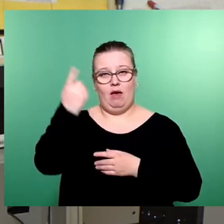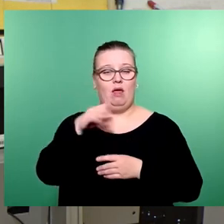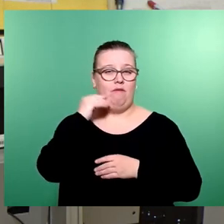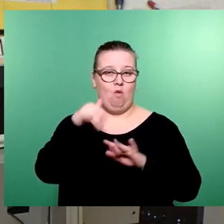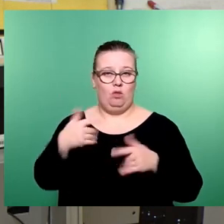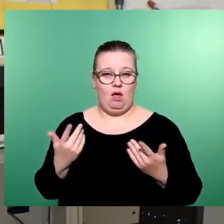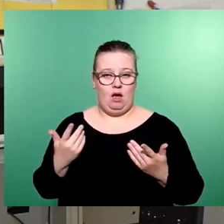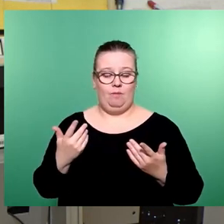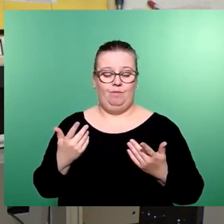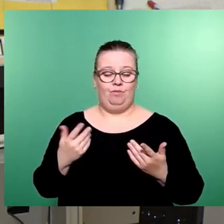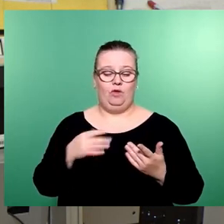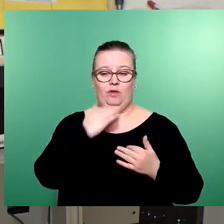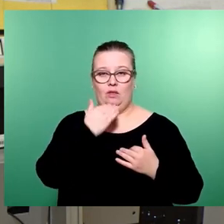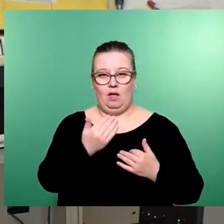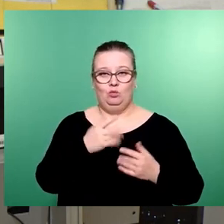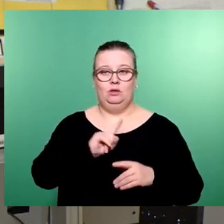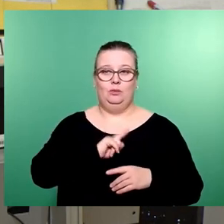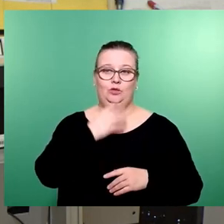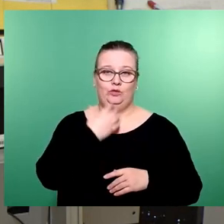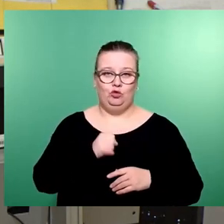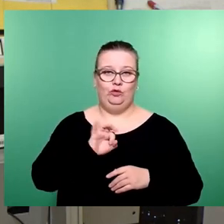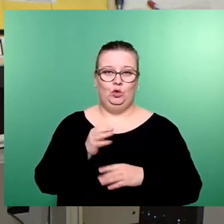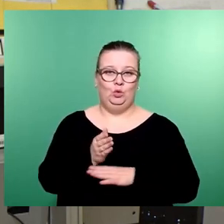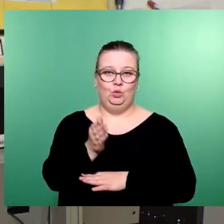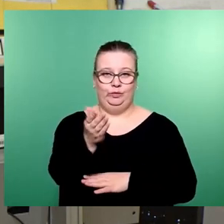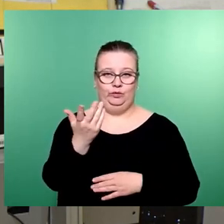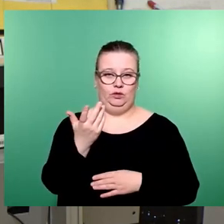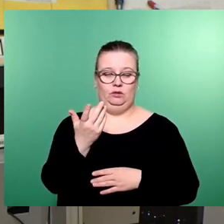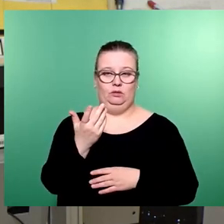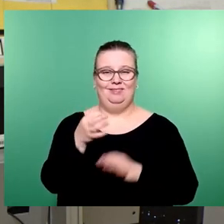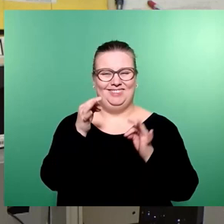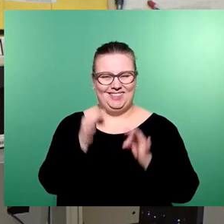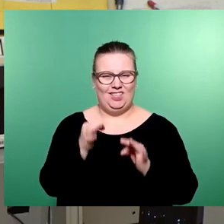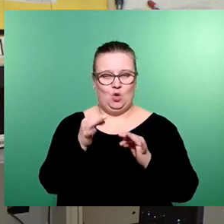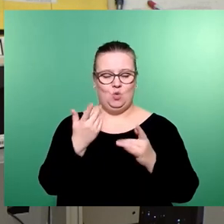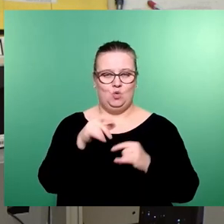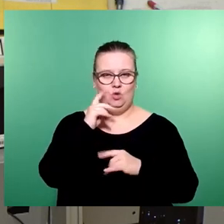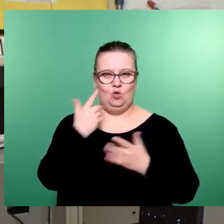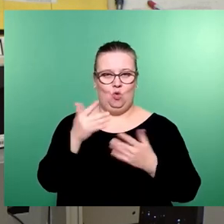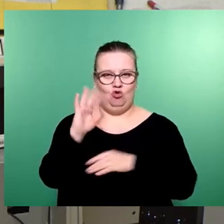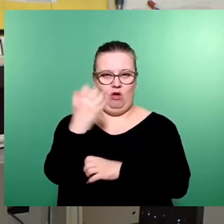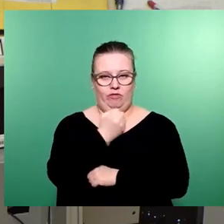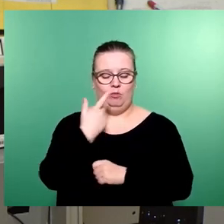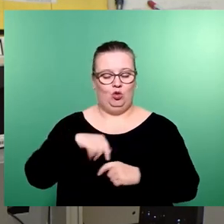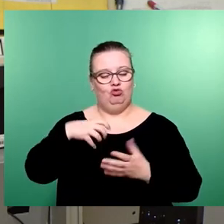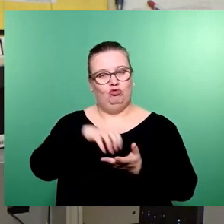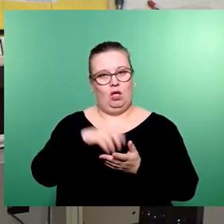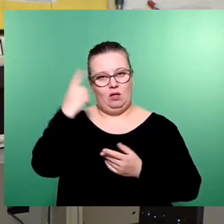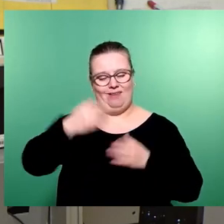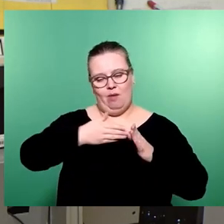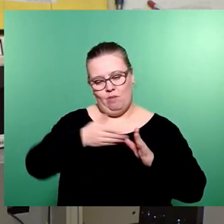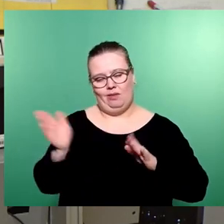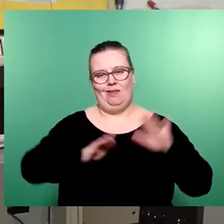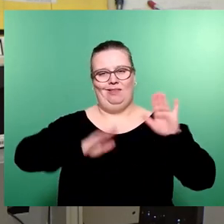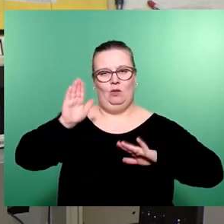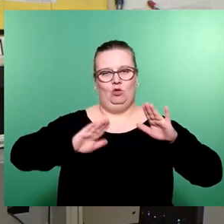hat. Und ich wünsche mir, dass wir für die Zukunft genau das öfter noch mal erreichen als Stadtrat, dass wir in der breiten demokratischen